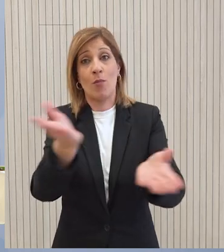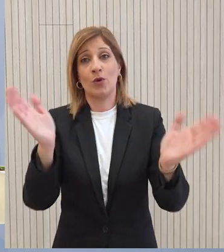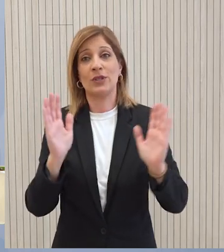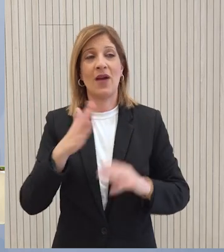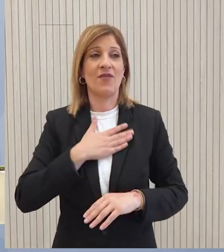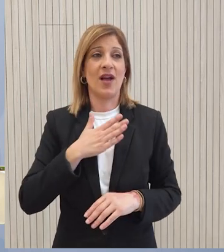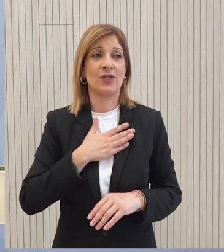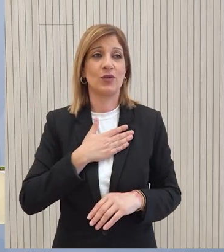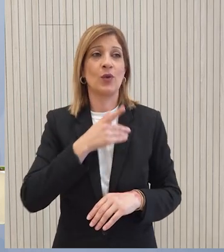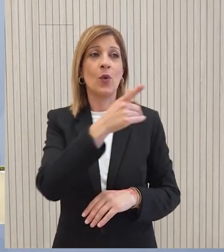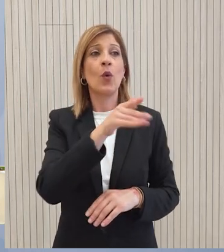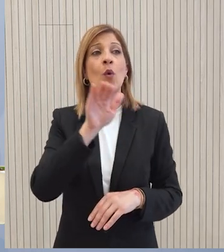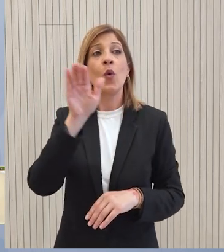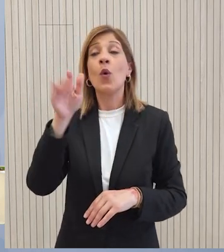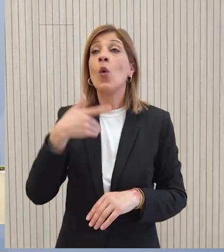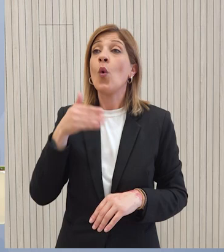Ευχαριστώ